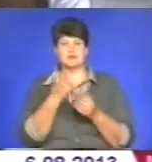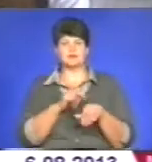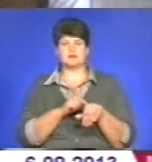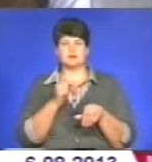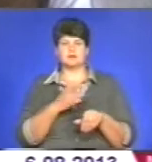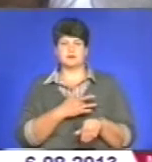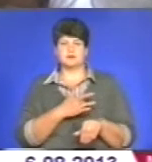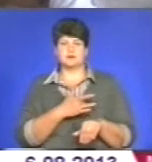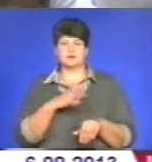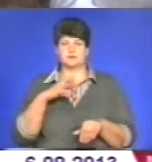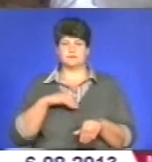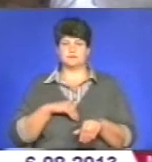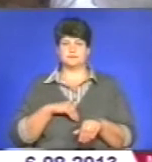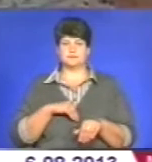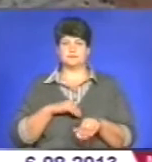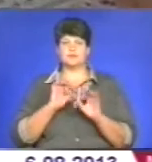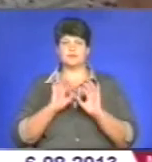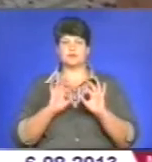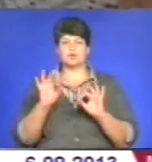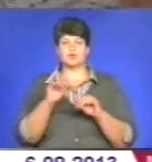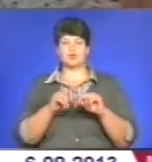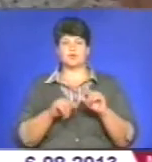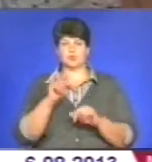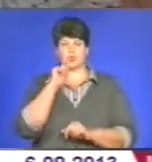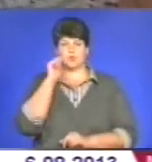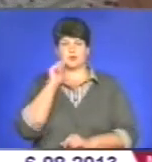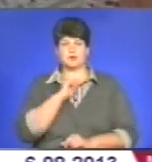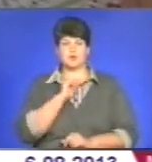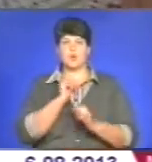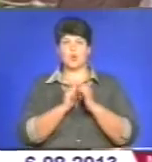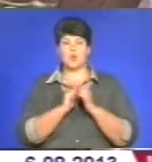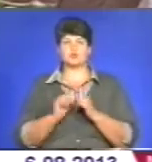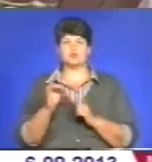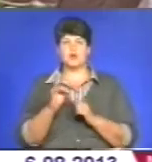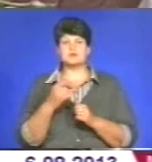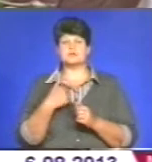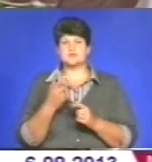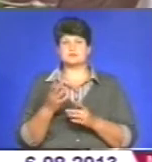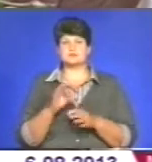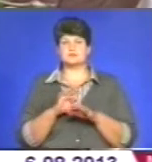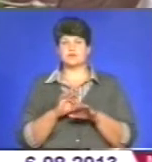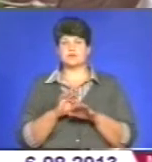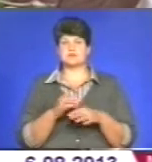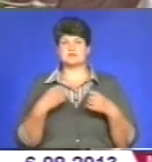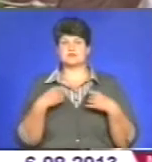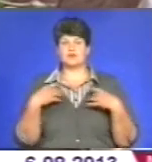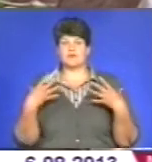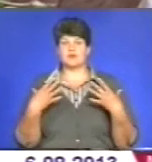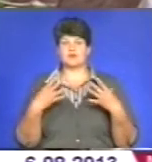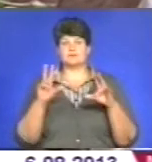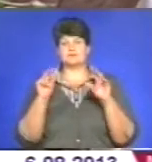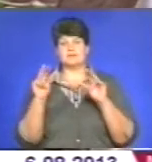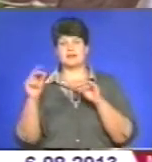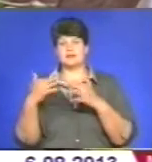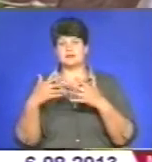їхніх зболених душ. Розповідають про рідну Україну. Кожного разу у нас проходять святкування всіх дат таких.